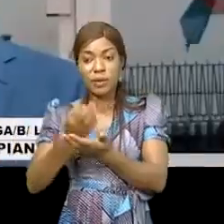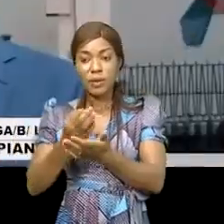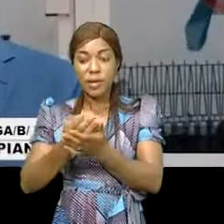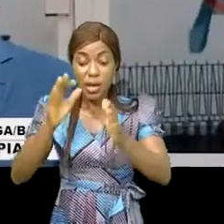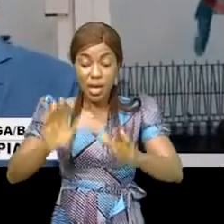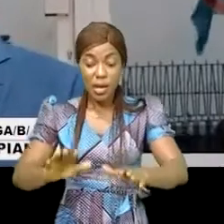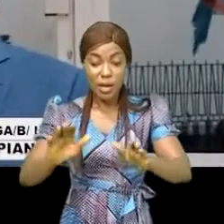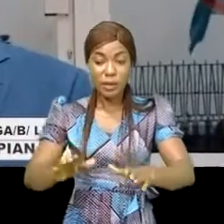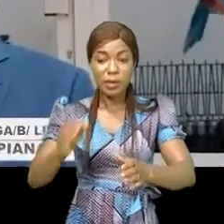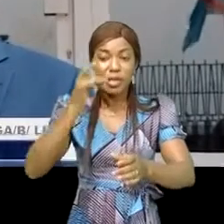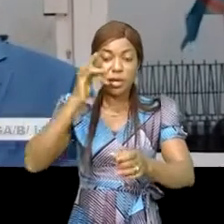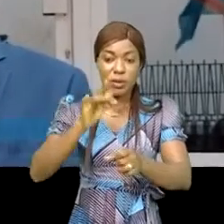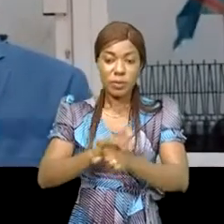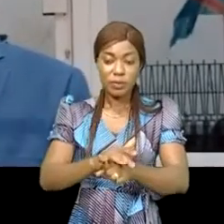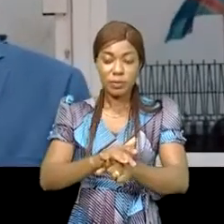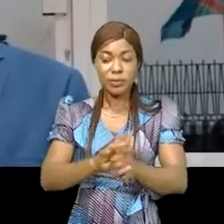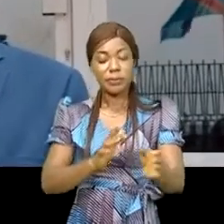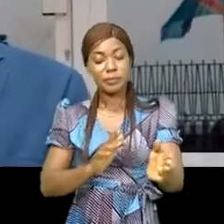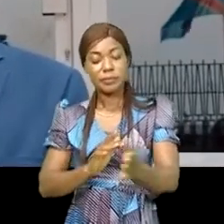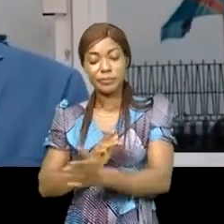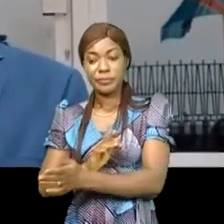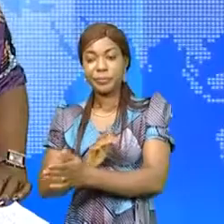arabes a conclu Sidi Oultai.